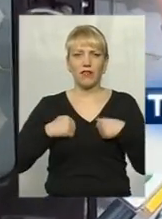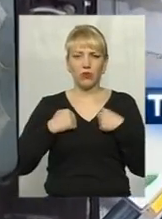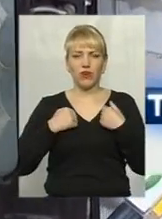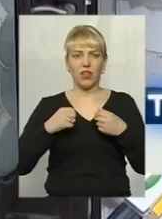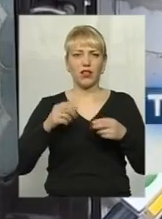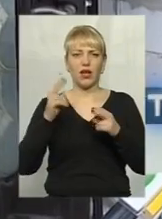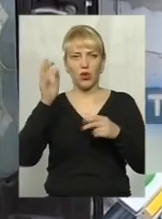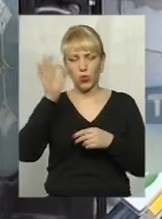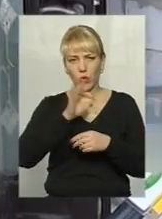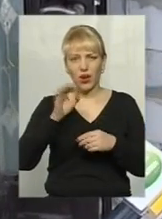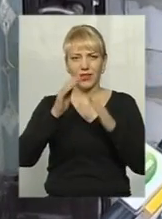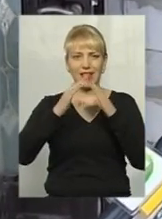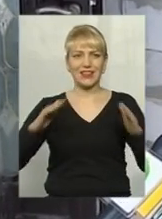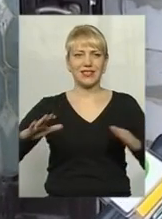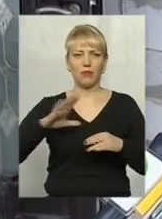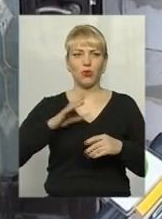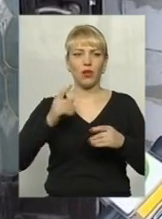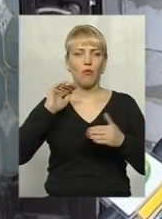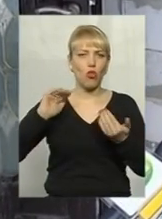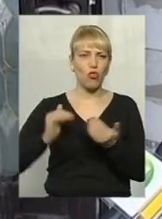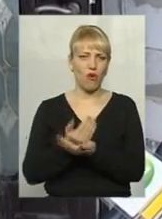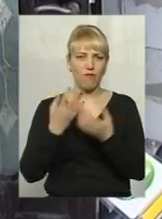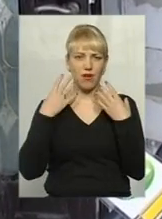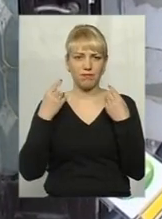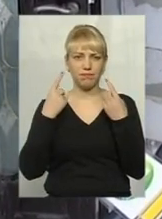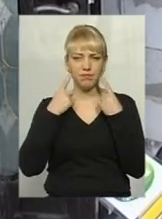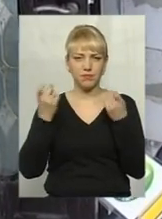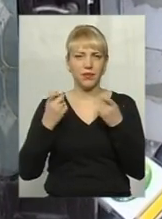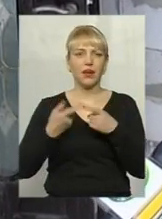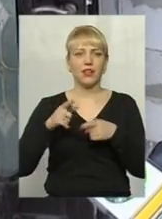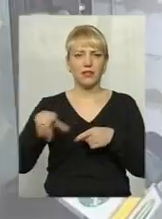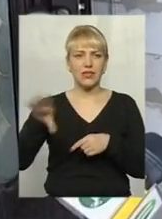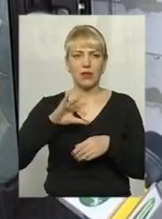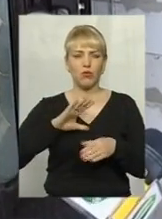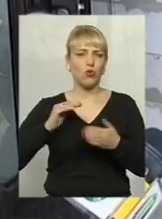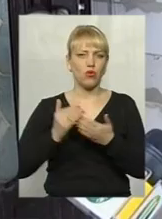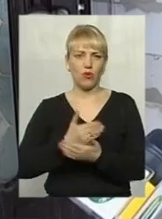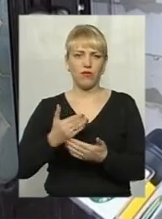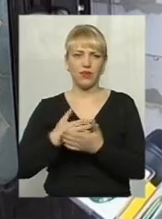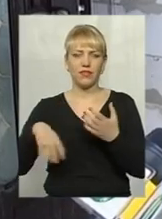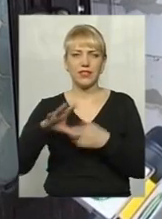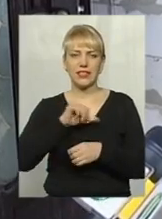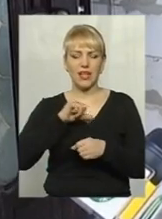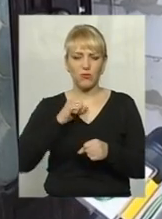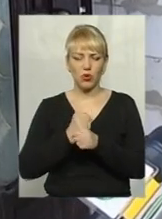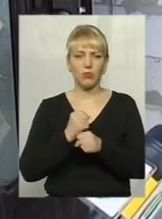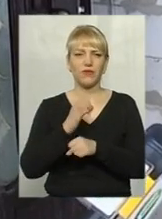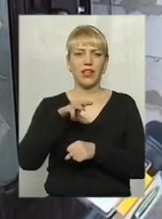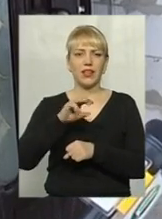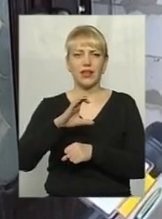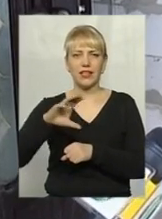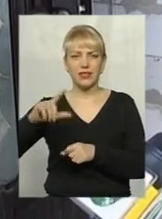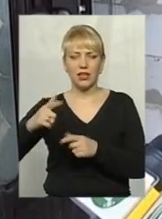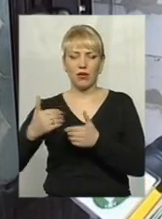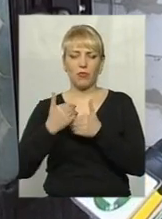Ось криша тут була, вона по-новому все робив. Все по-новому. Все сам робив, теж допомагав, все старе